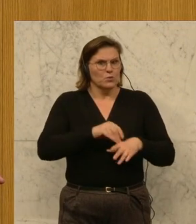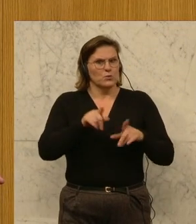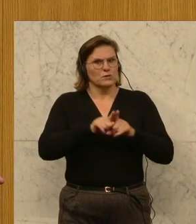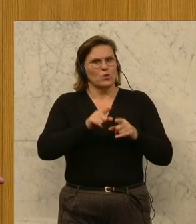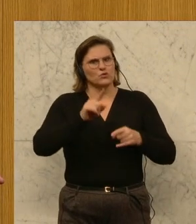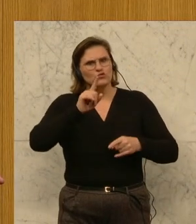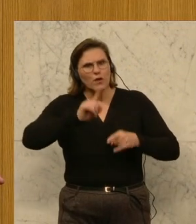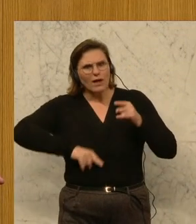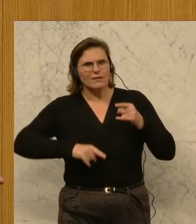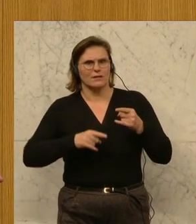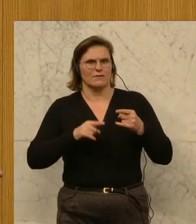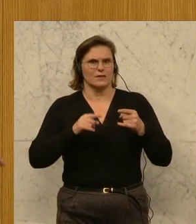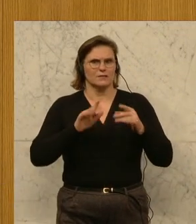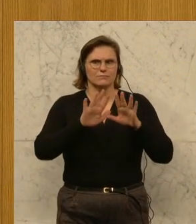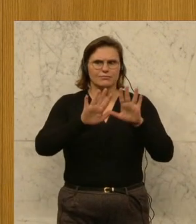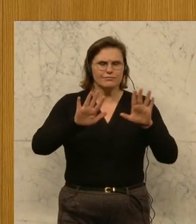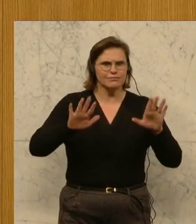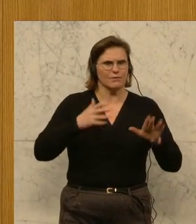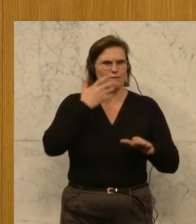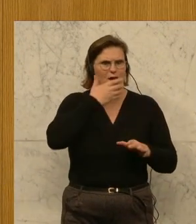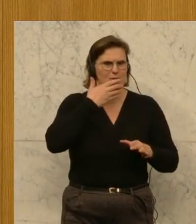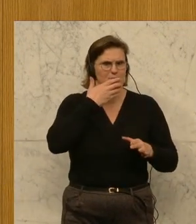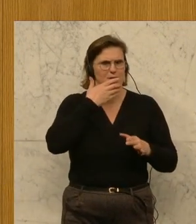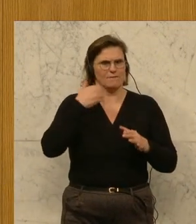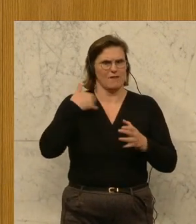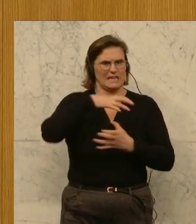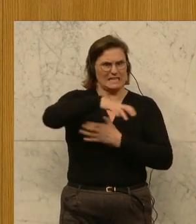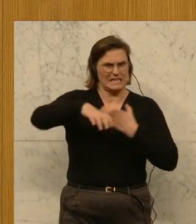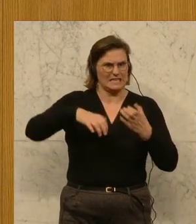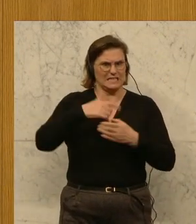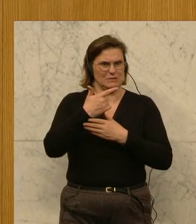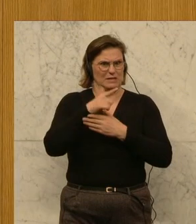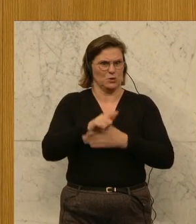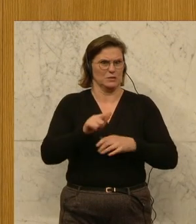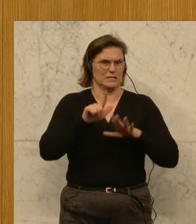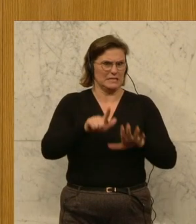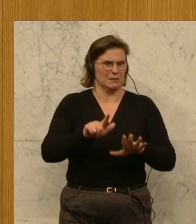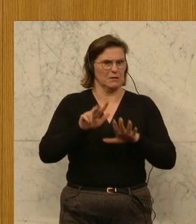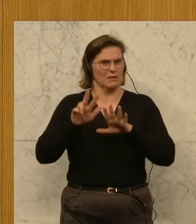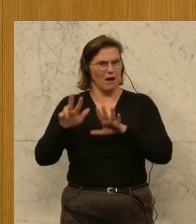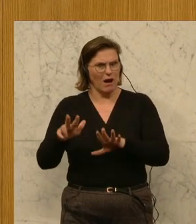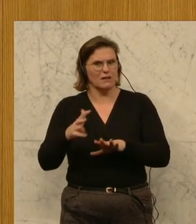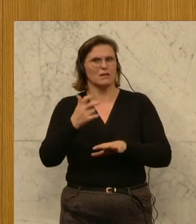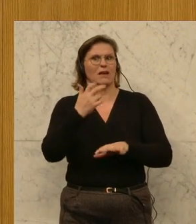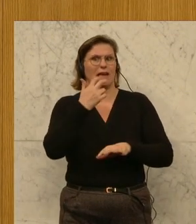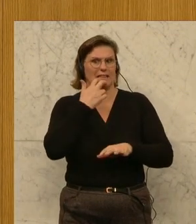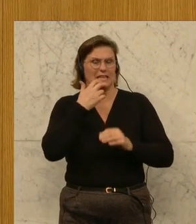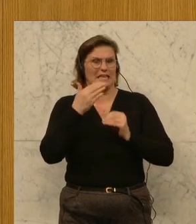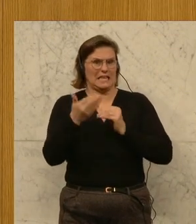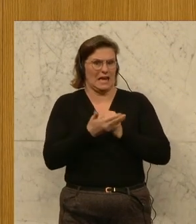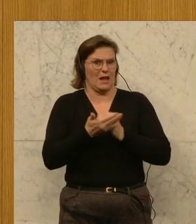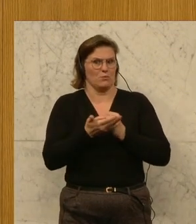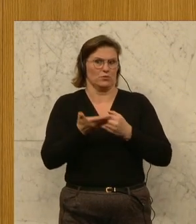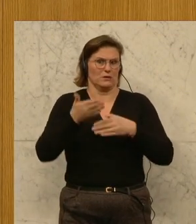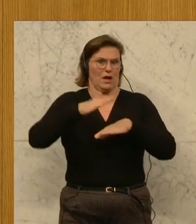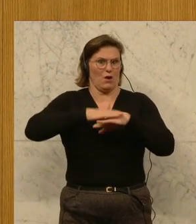Energieeffizienz verfügen. Seit der Finanz- und Wirtschaftskrise 2008 ist Energiearmut vermehrt ein Thema. Und es